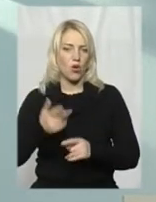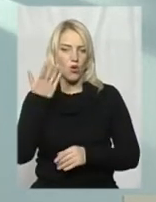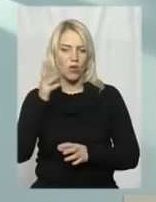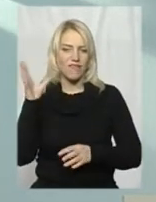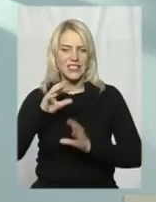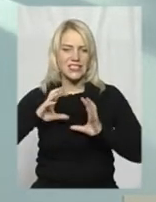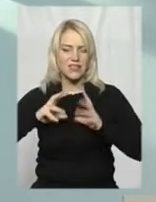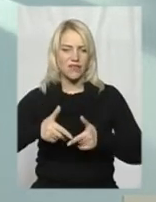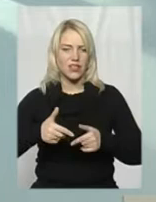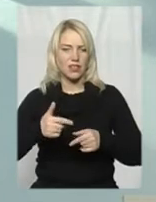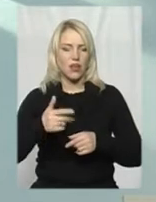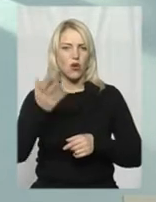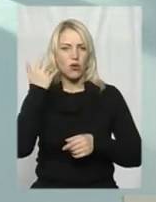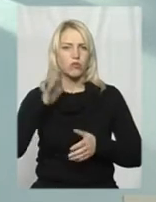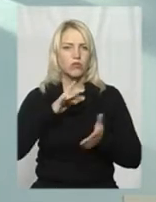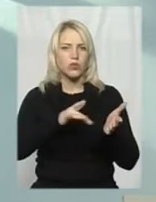навколо Європи,